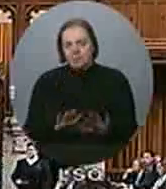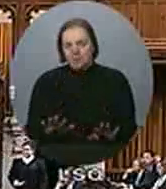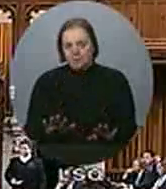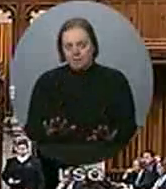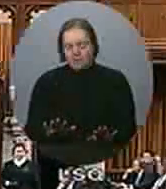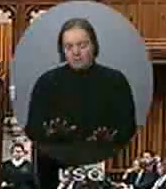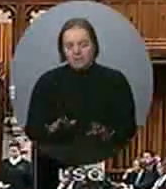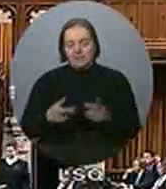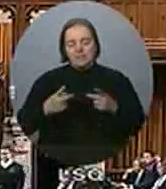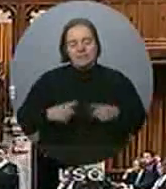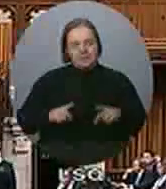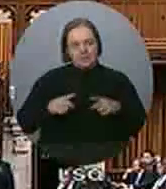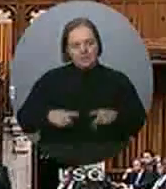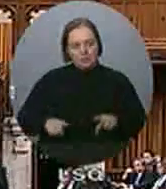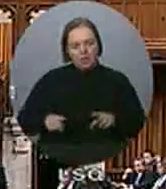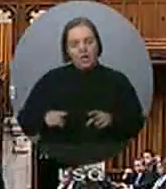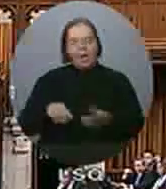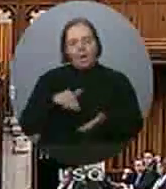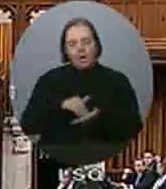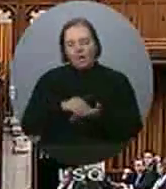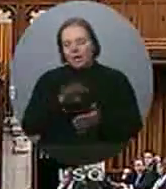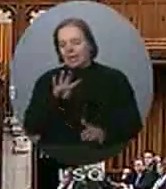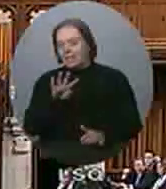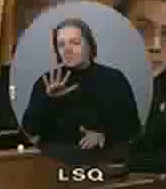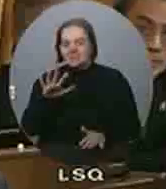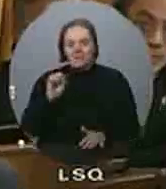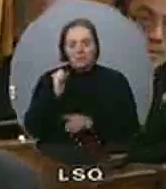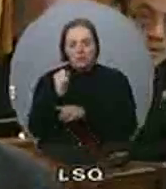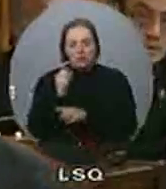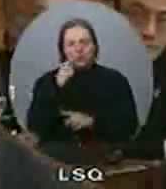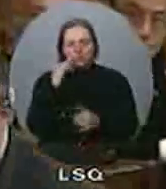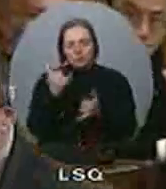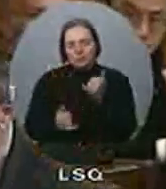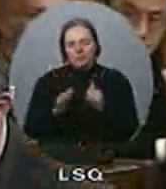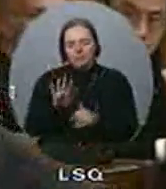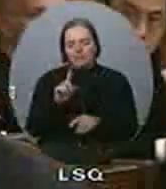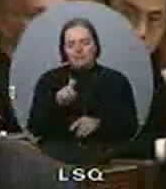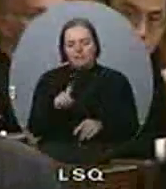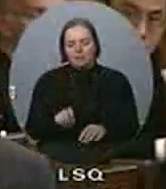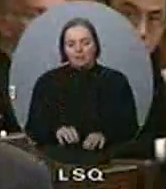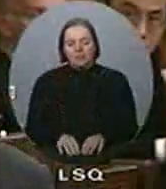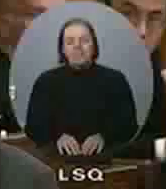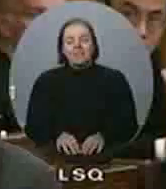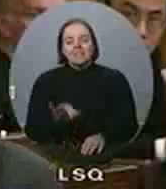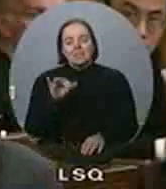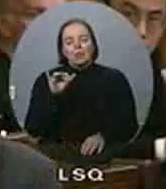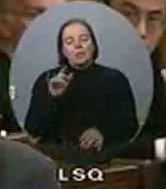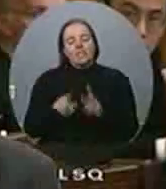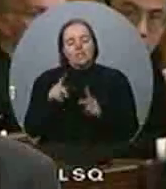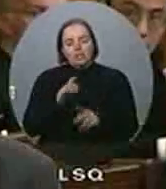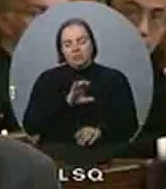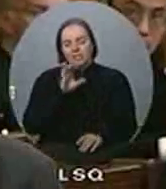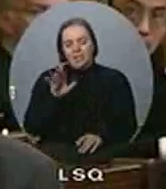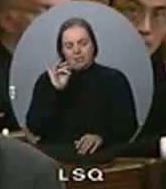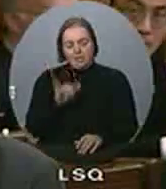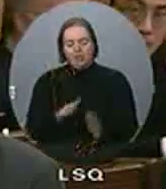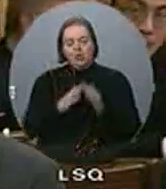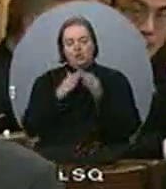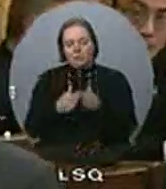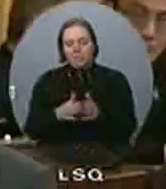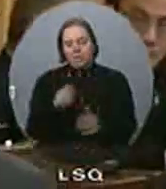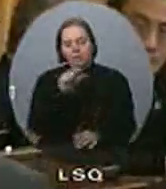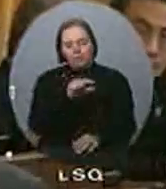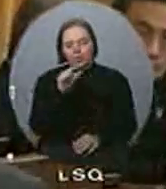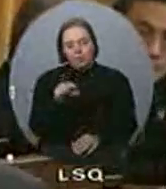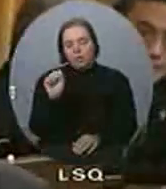Le député a encore quatre ou cinq secondes pour terminer sa question. C'est aussi ce que les Canadiens ont demandé. Est-ce que le